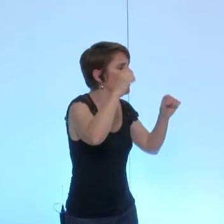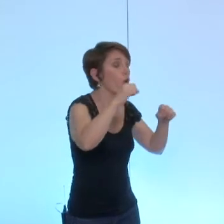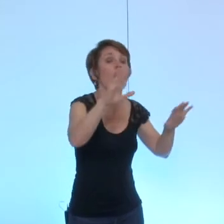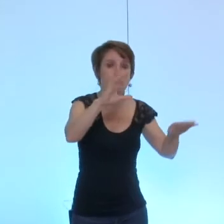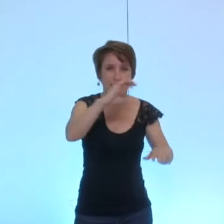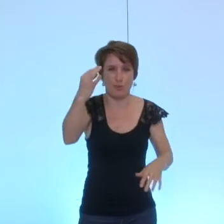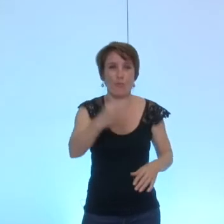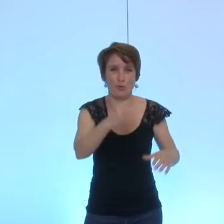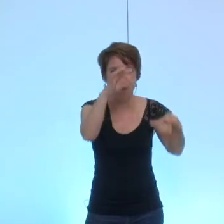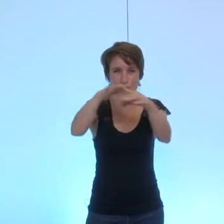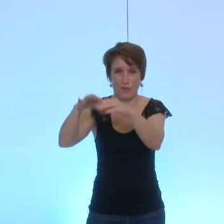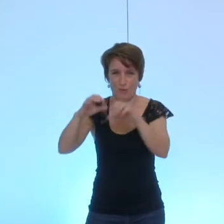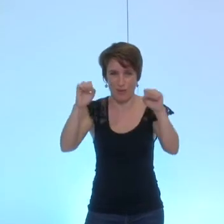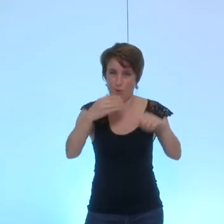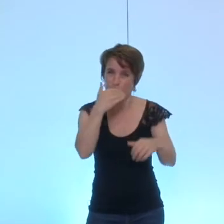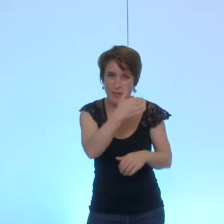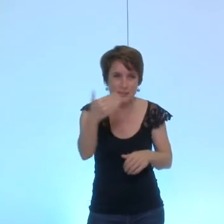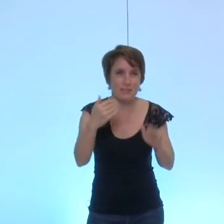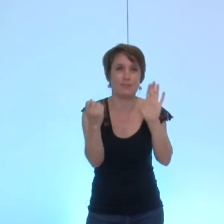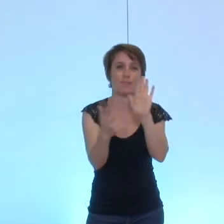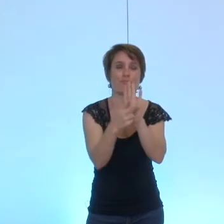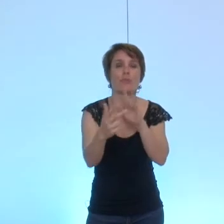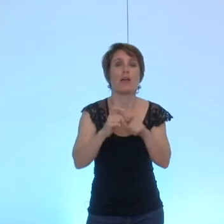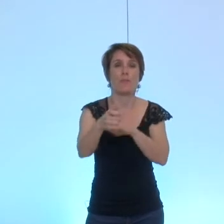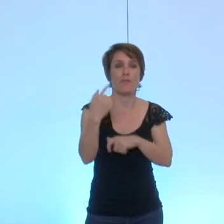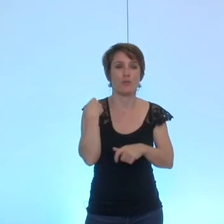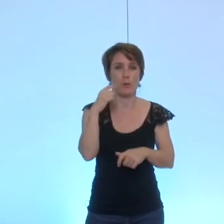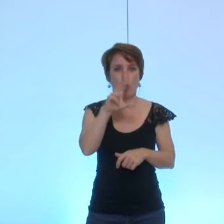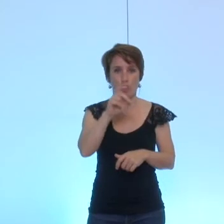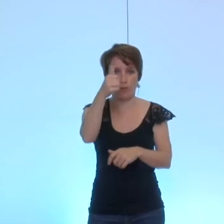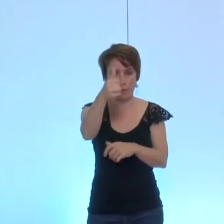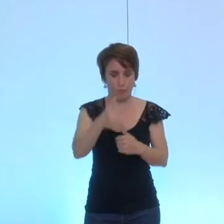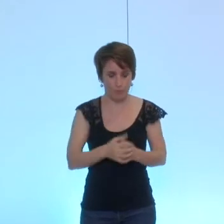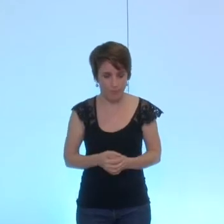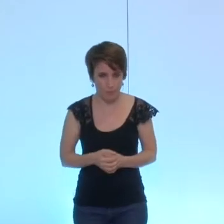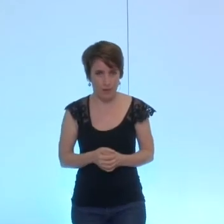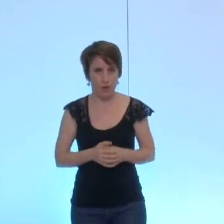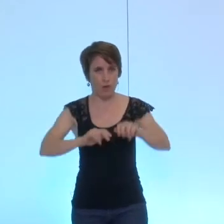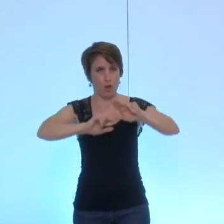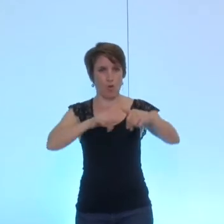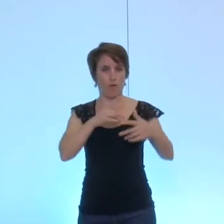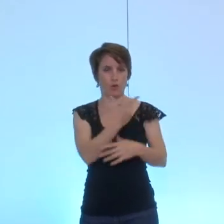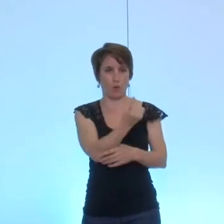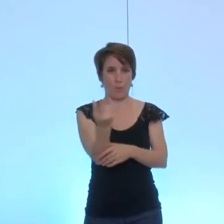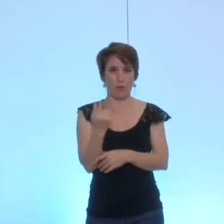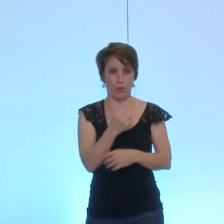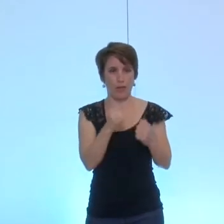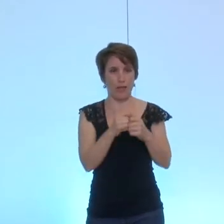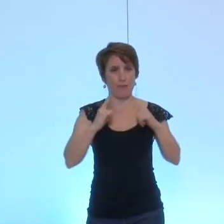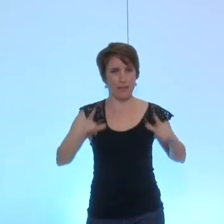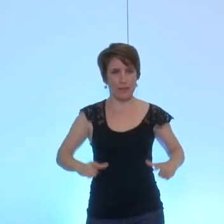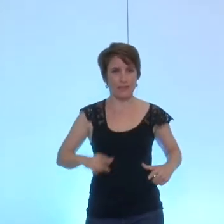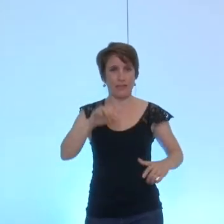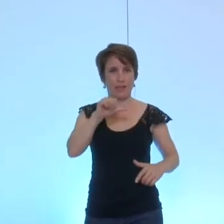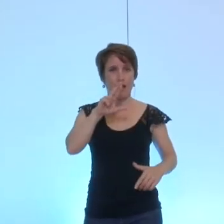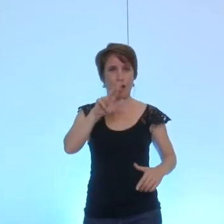unanimité je vous remercie délibération numéro 31 sur les conventions de partenariat avec les lycées André Argouge et Emmanuel